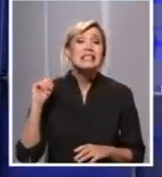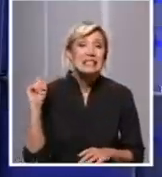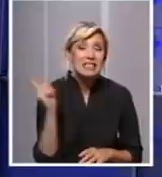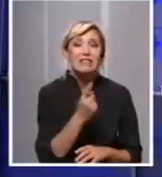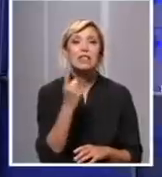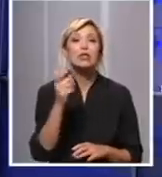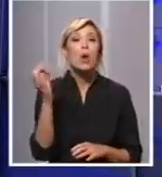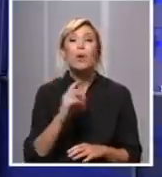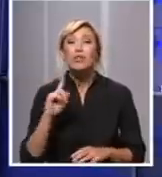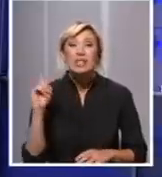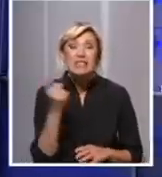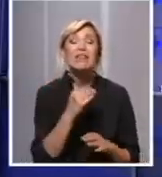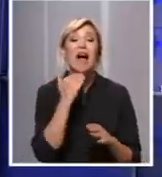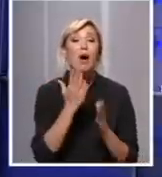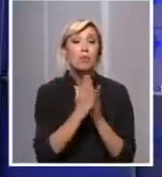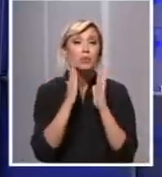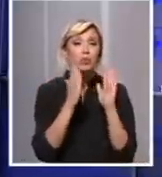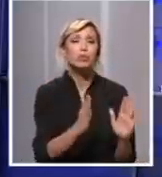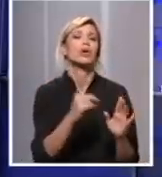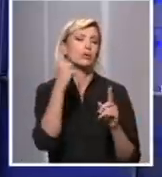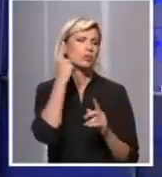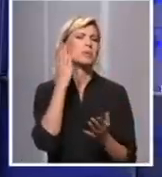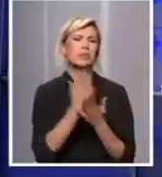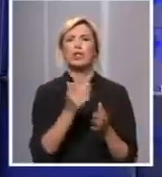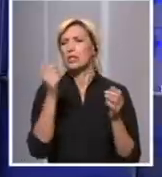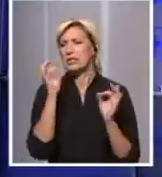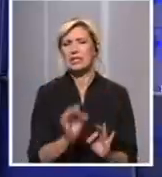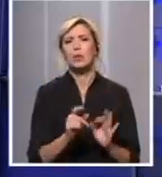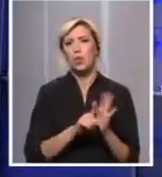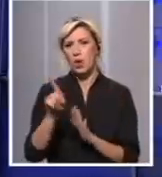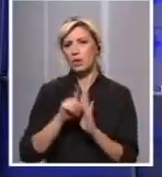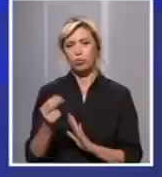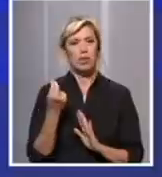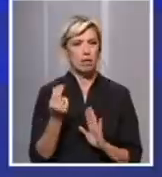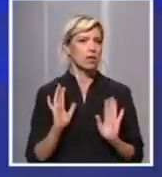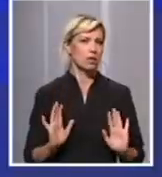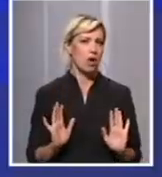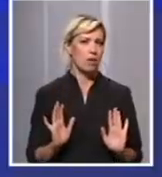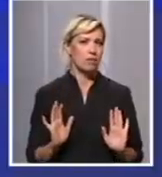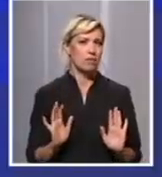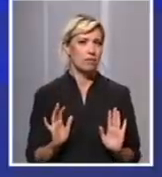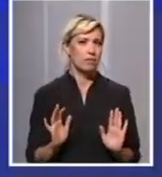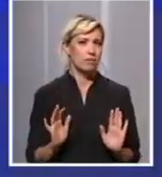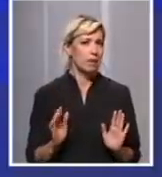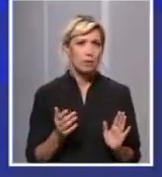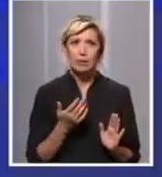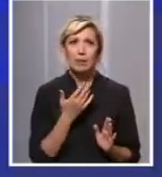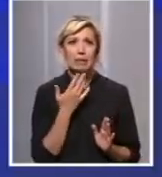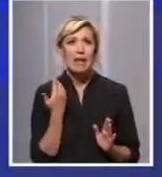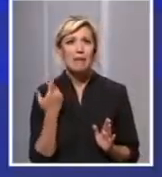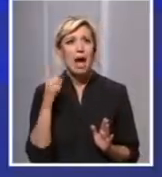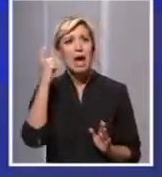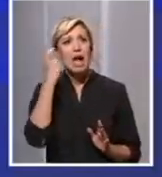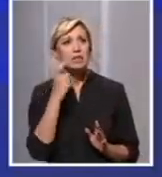dati rezultate. To je nedvosmisleno da će one da daju rezultate ukoliko se pridržavamo. Znači tu uopšte ne postoji opcije da li će